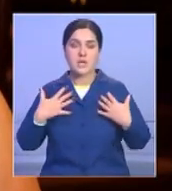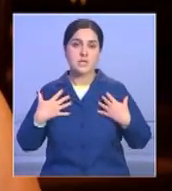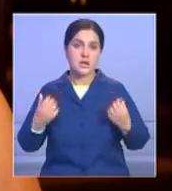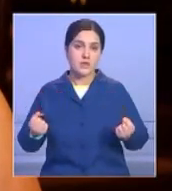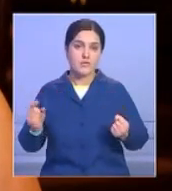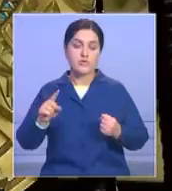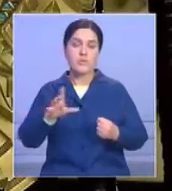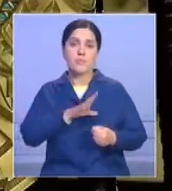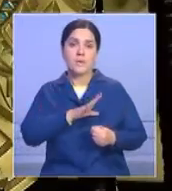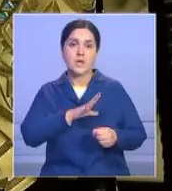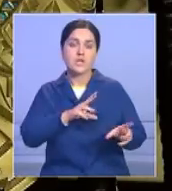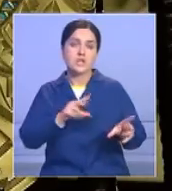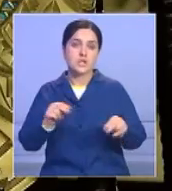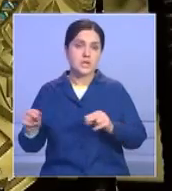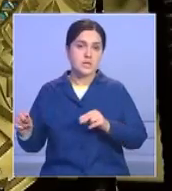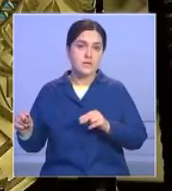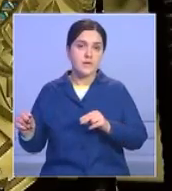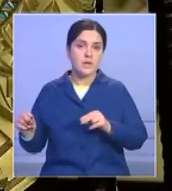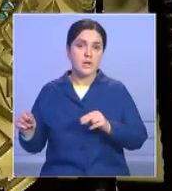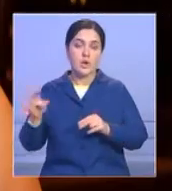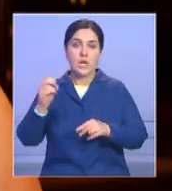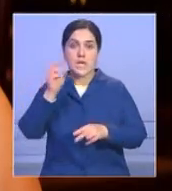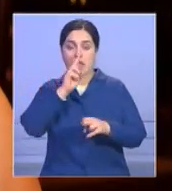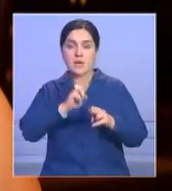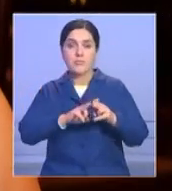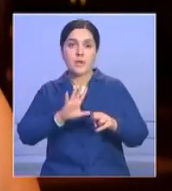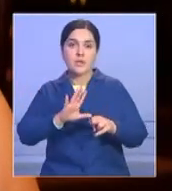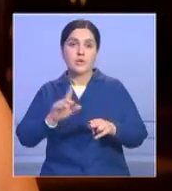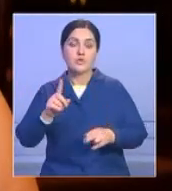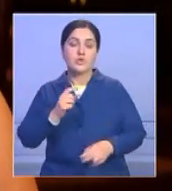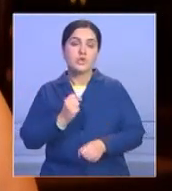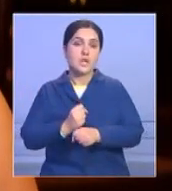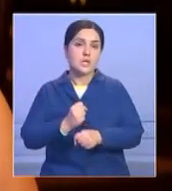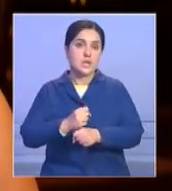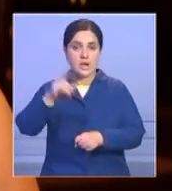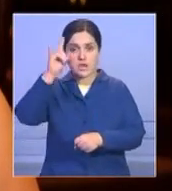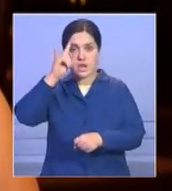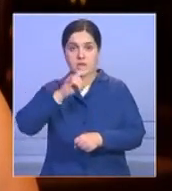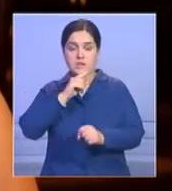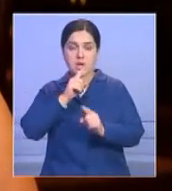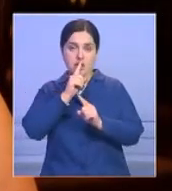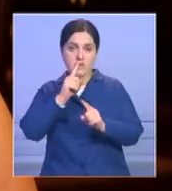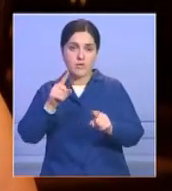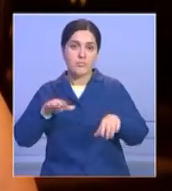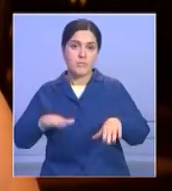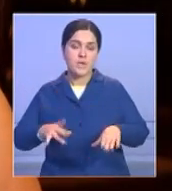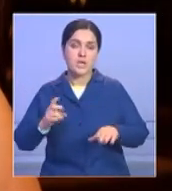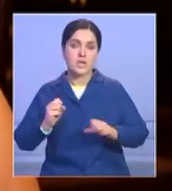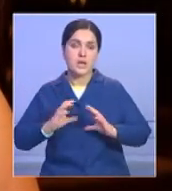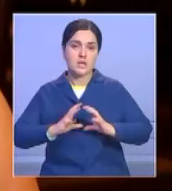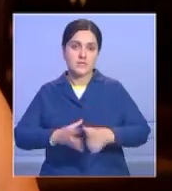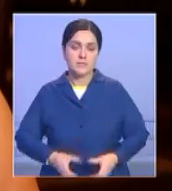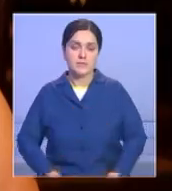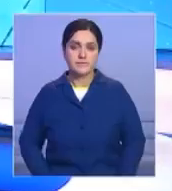были счастливы. Чтобы не потеряли то, что делает Казахстан особенным местом на земле.